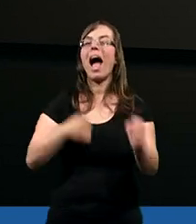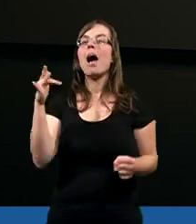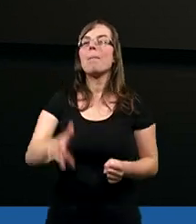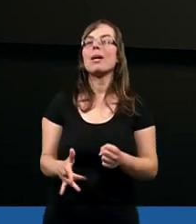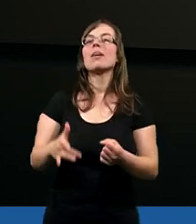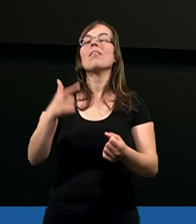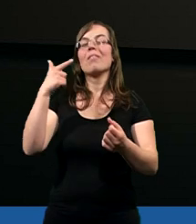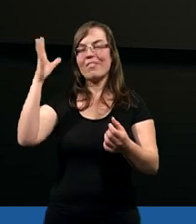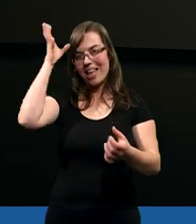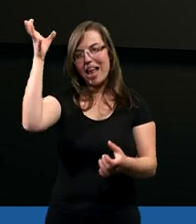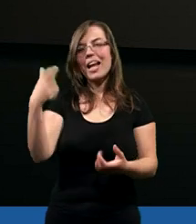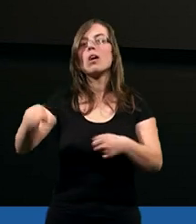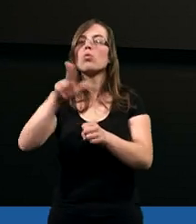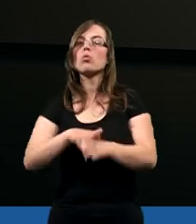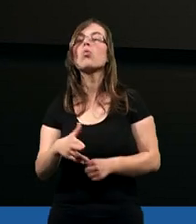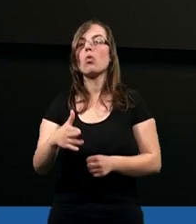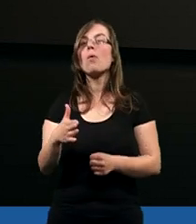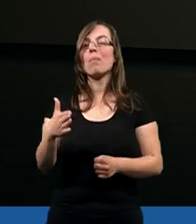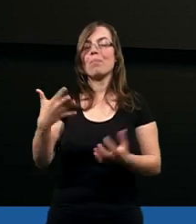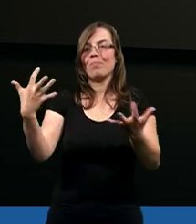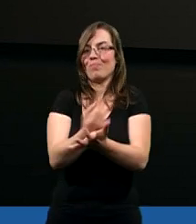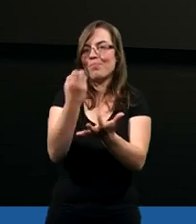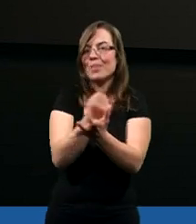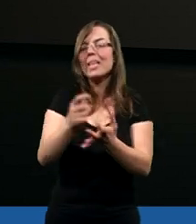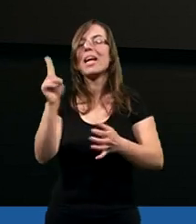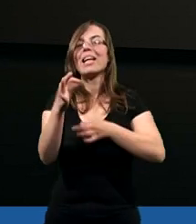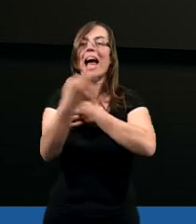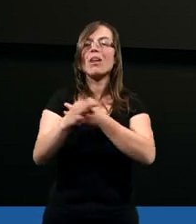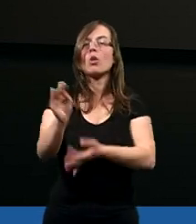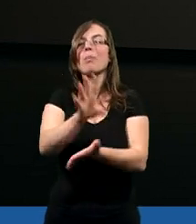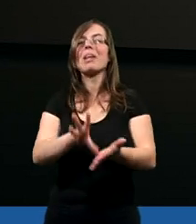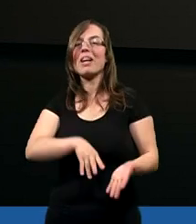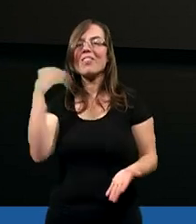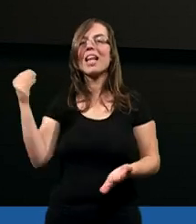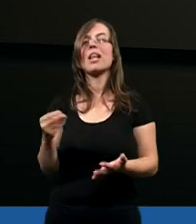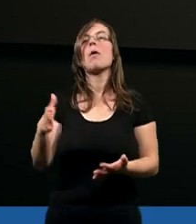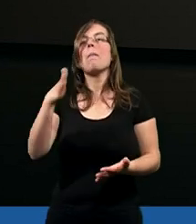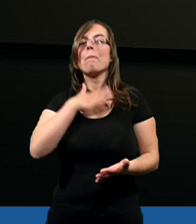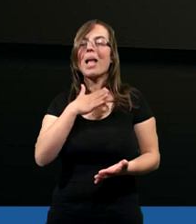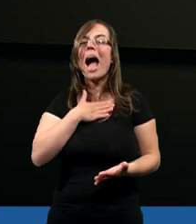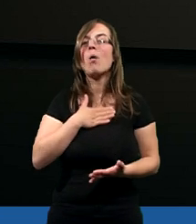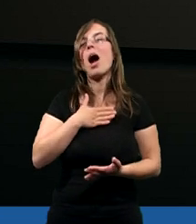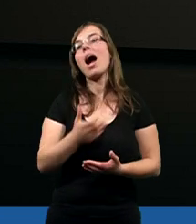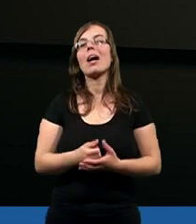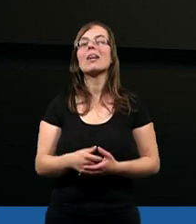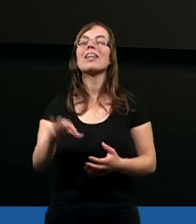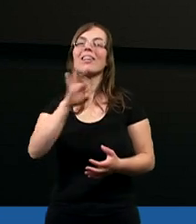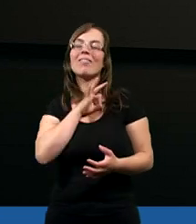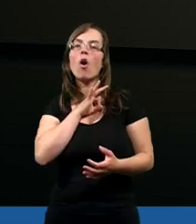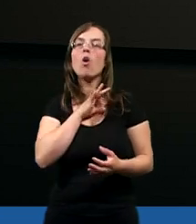aby wiedza, którą zdobywamy ze Studium Pisma Świętego, miała